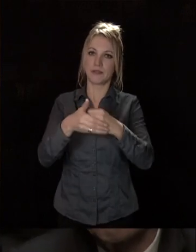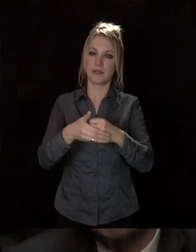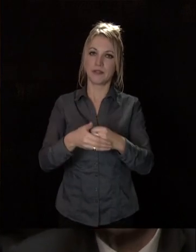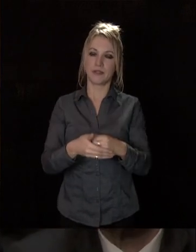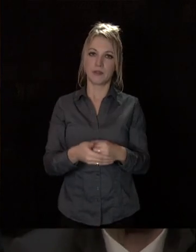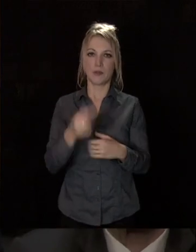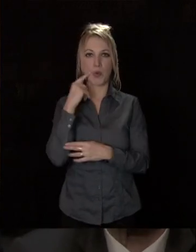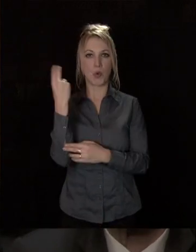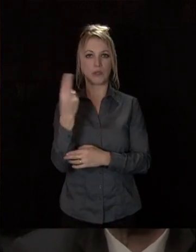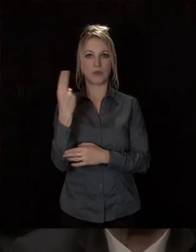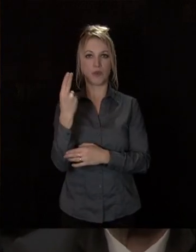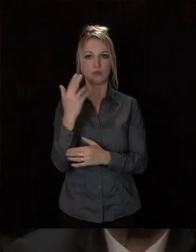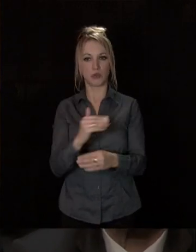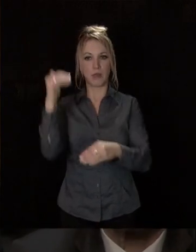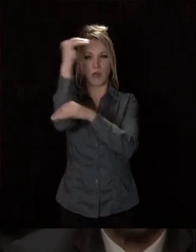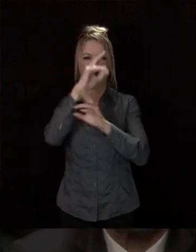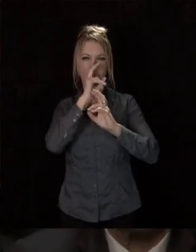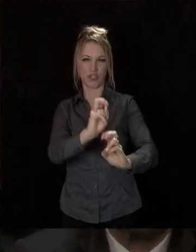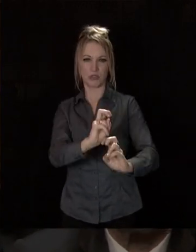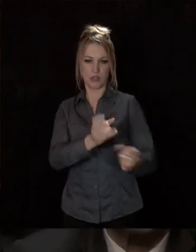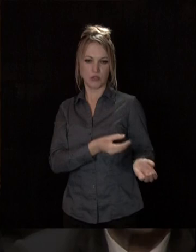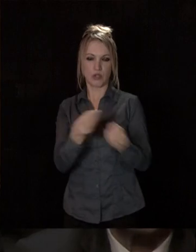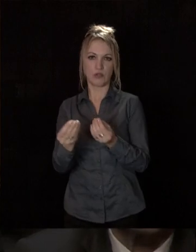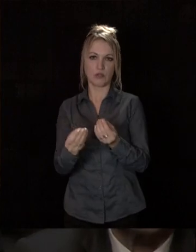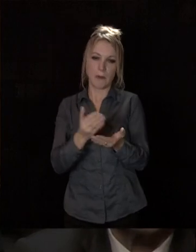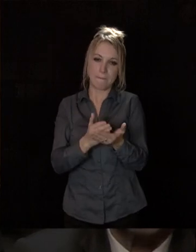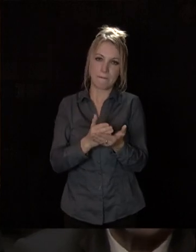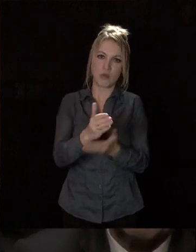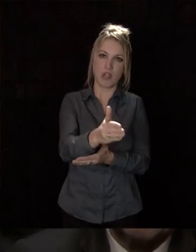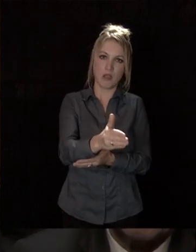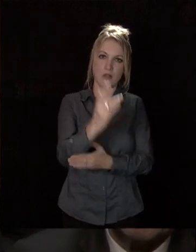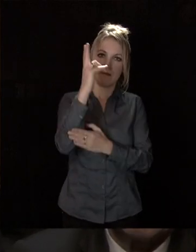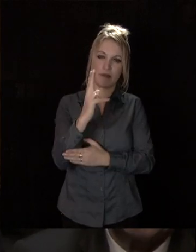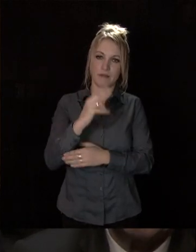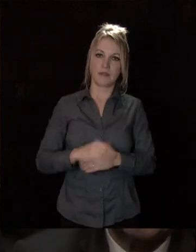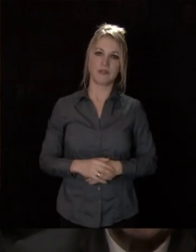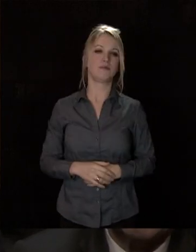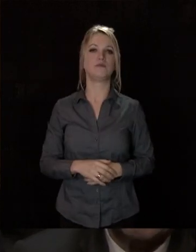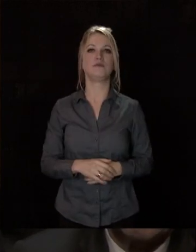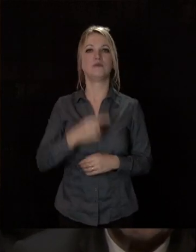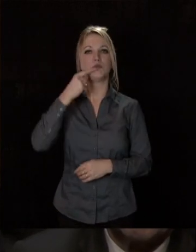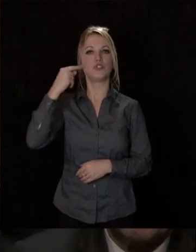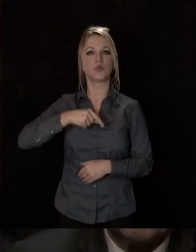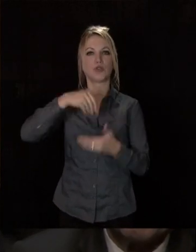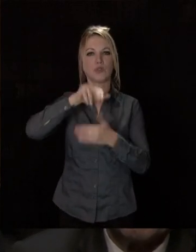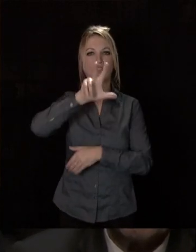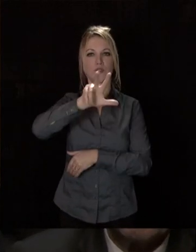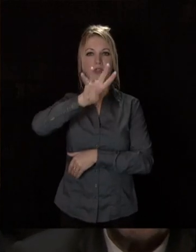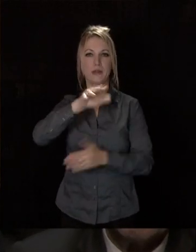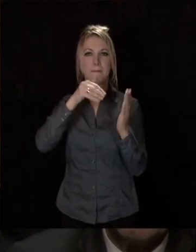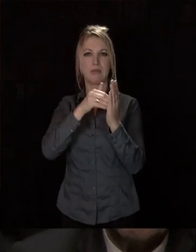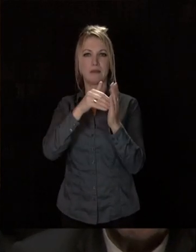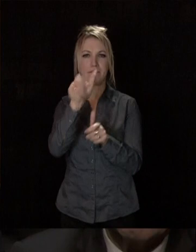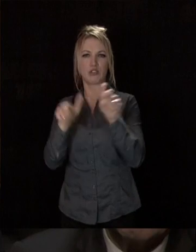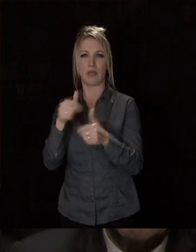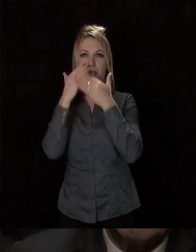à l'enseignement supérieur, à la recherche, un pilier du projet de Métropole. Dijon compte 34 000 étudiants. L'université de